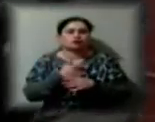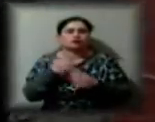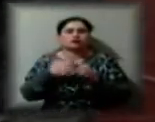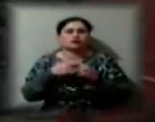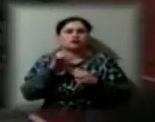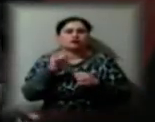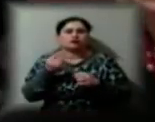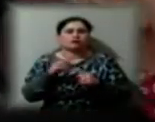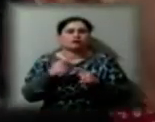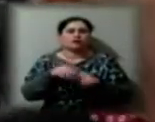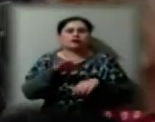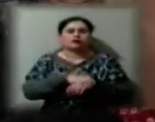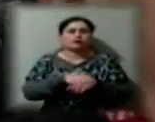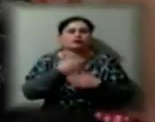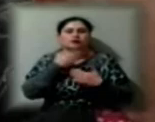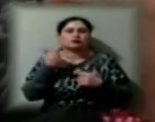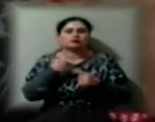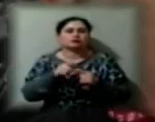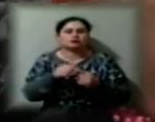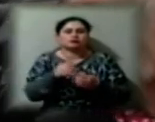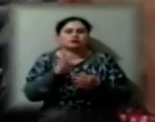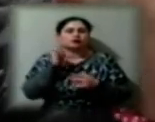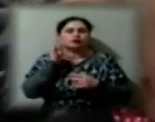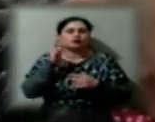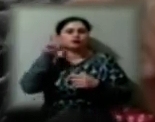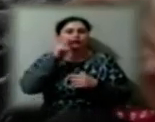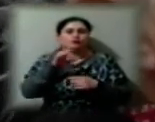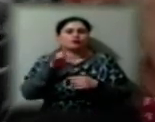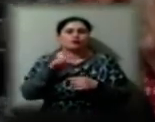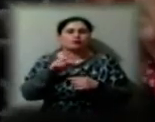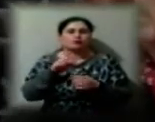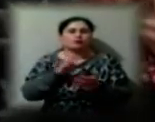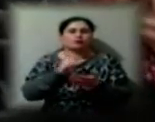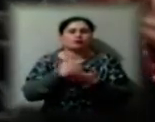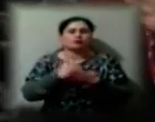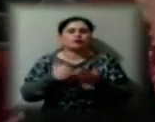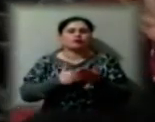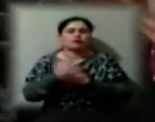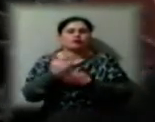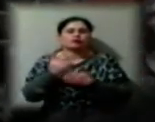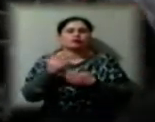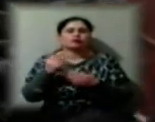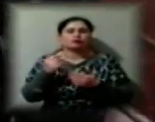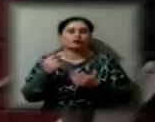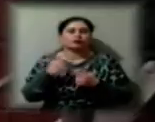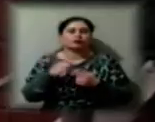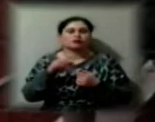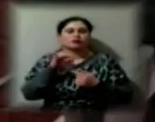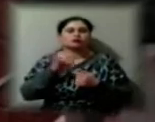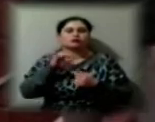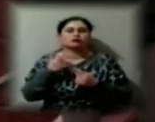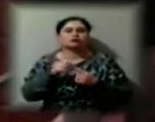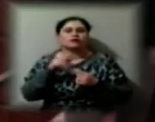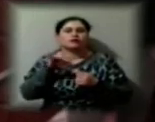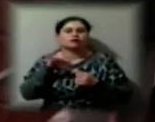підривається і база під навчальні програми нашого вишу, де є факультет журналістики. На